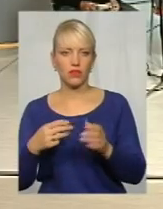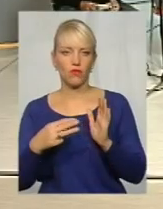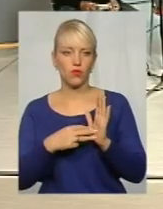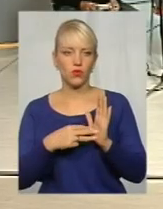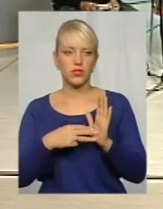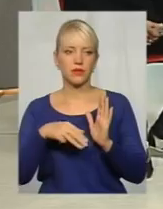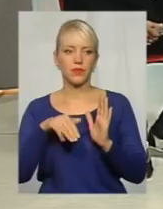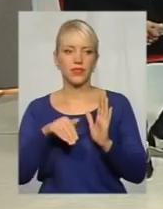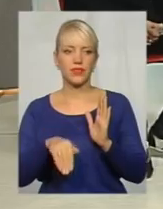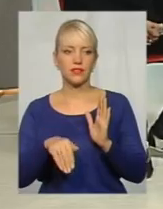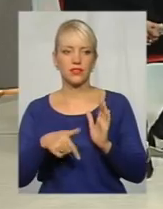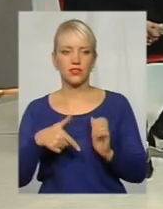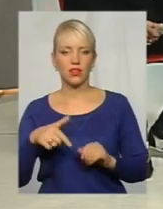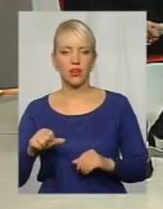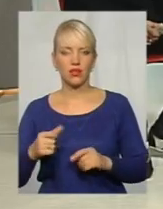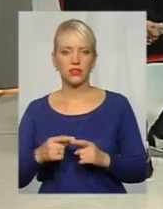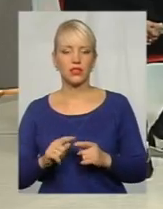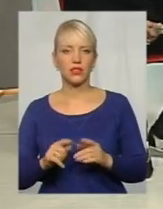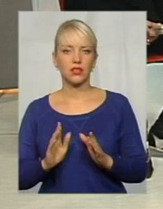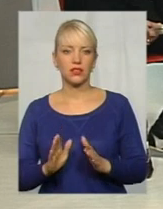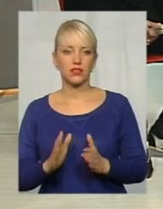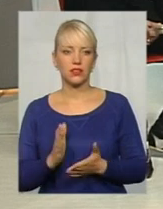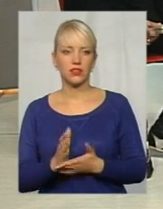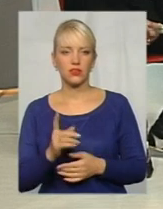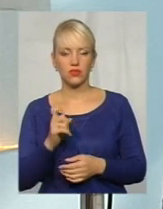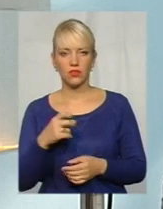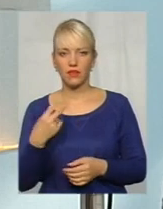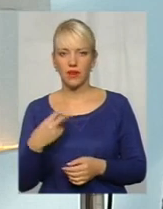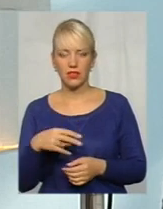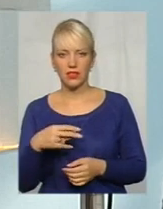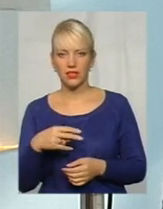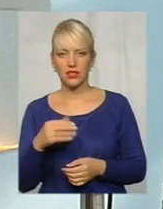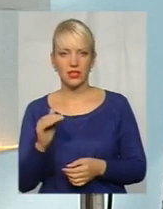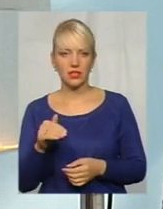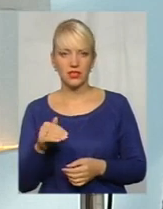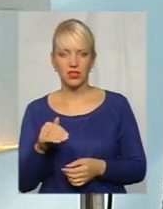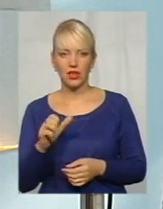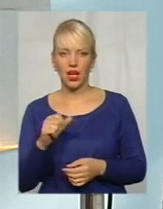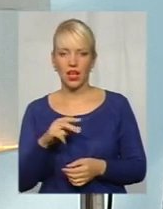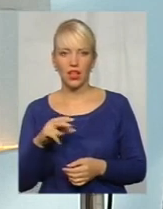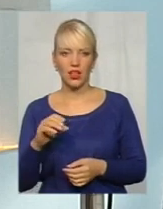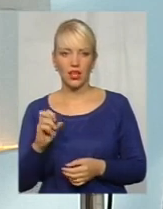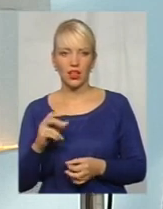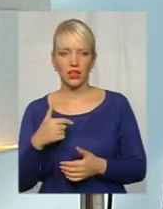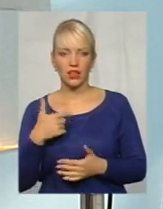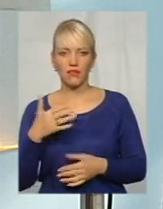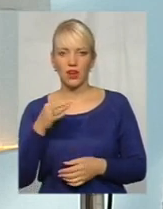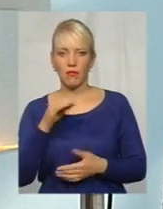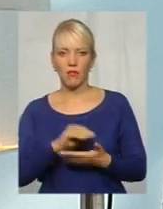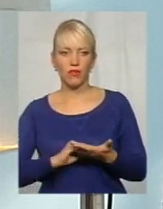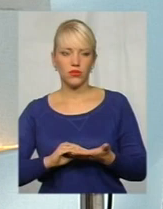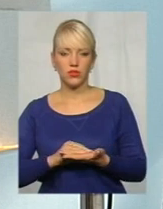гектарів. Наразі то є лише близько 120 тисяч, але, як я вже повторююся,